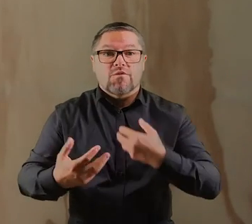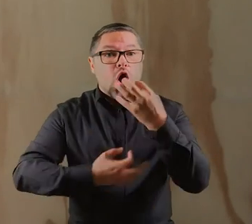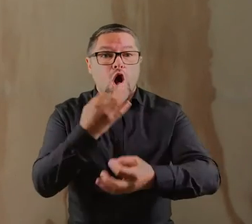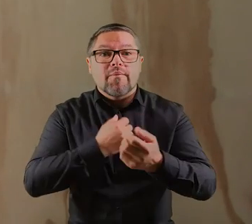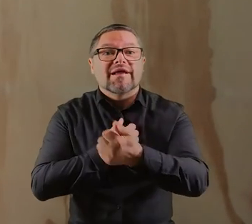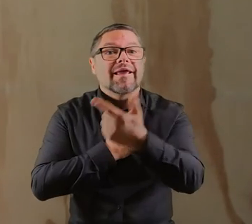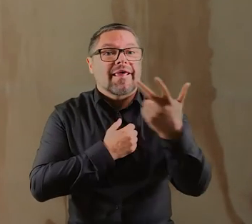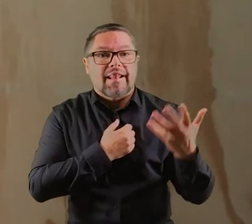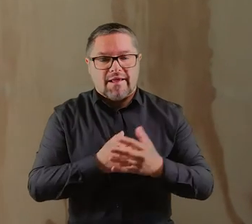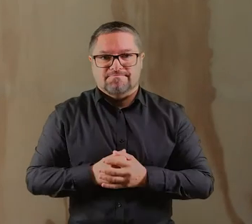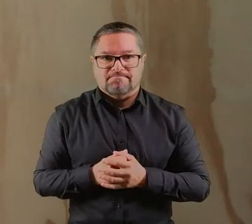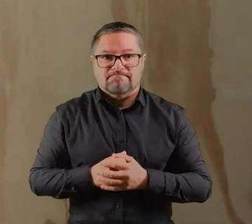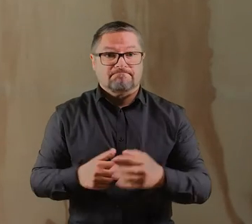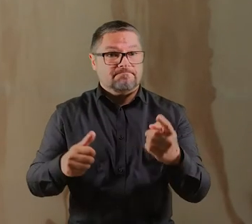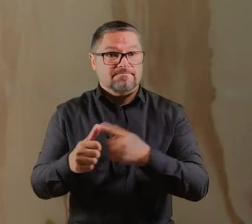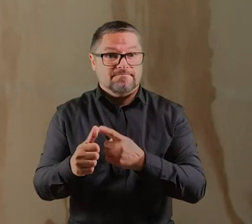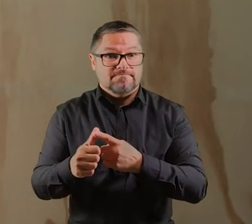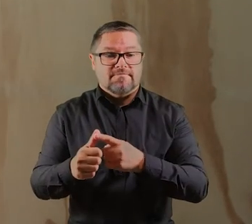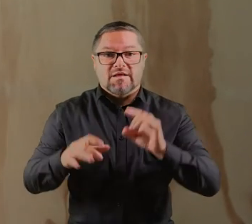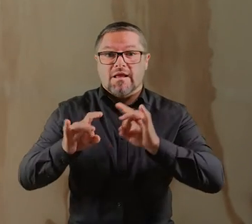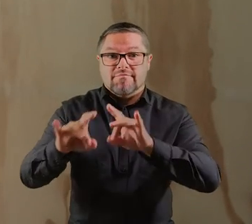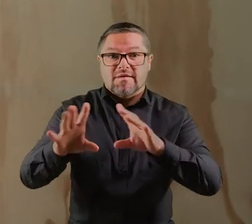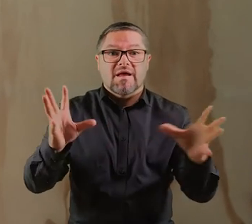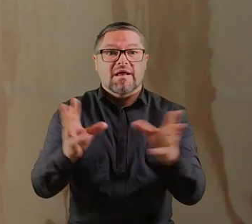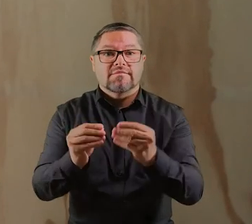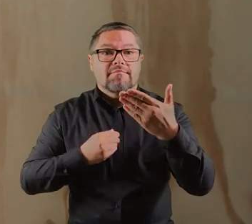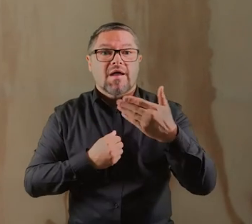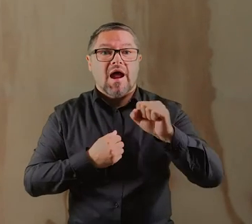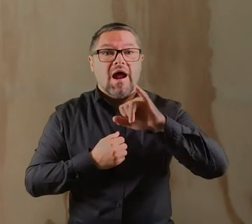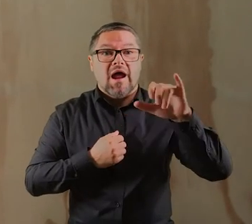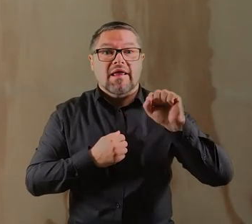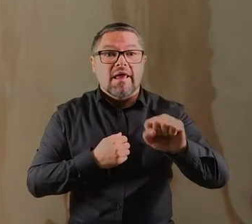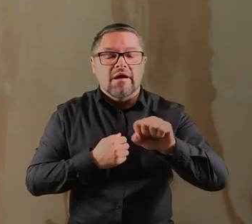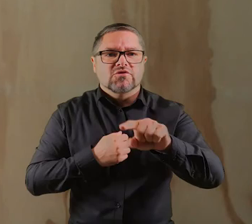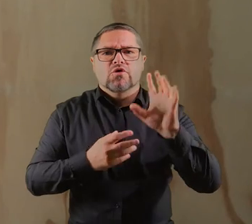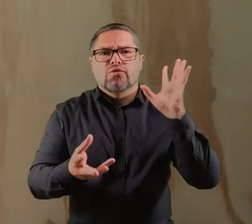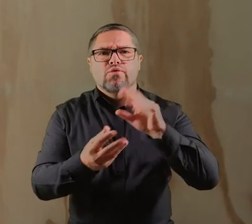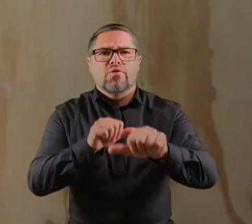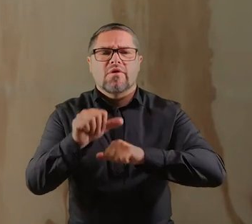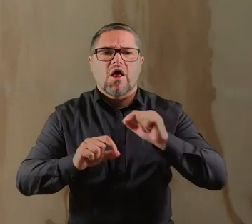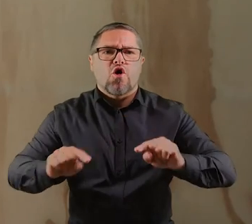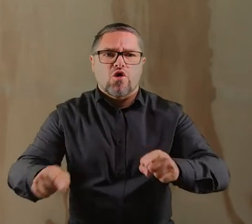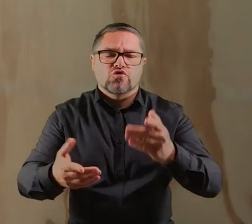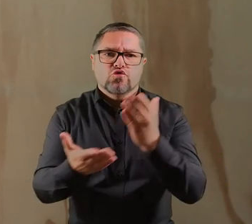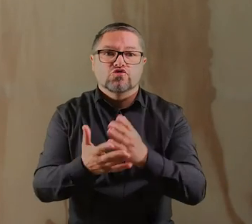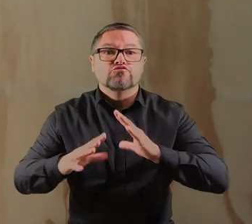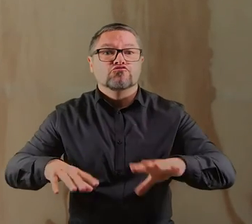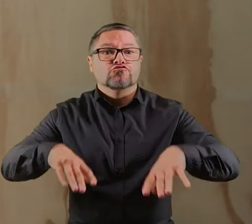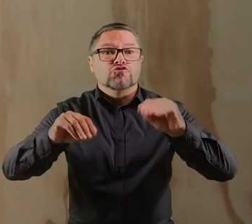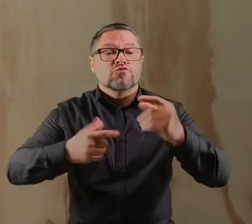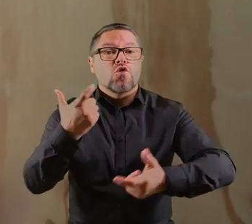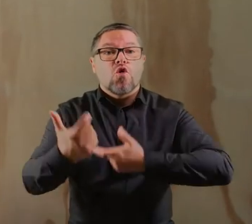chciałabym Państwu opowiedzieć, choć o kilku. Jedną z nich jest Biegniemy z Mają. Bieg ten jest realizowany od kilku lat.